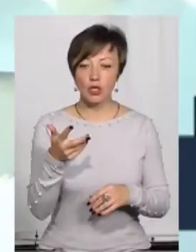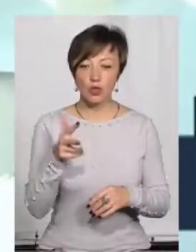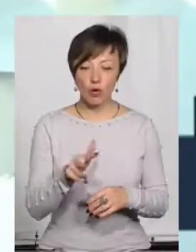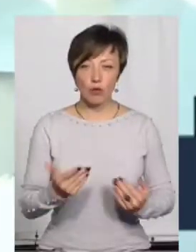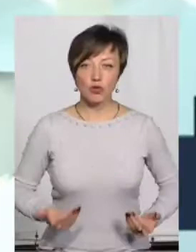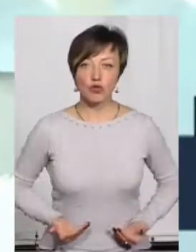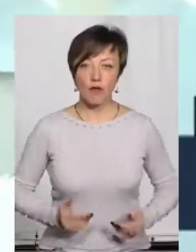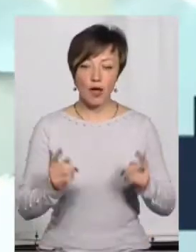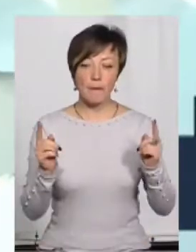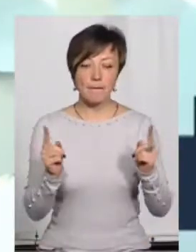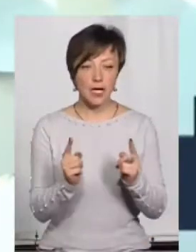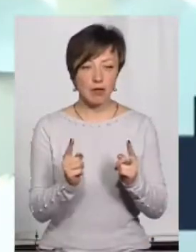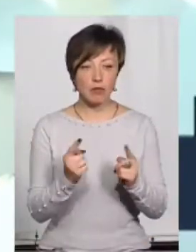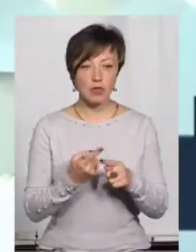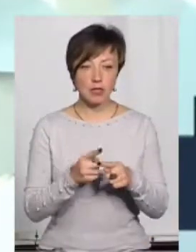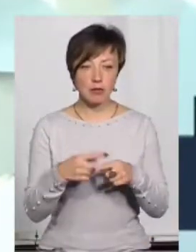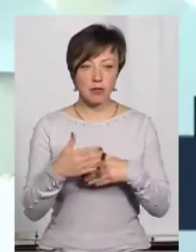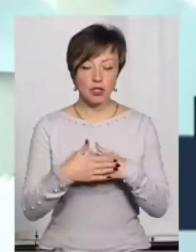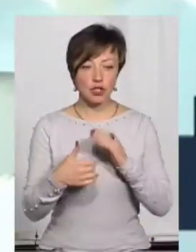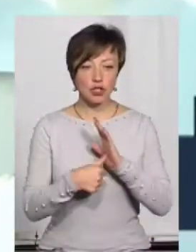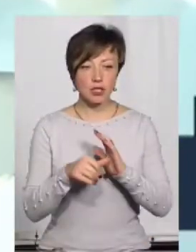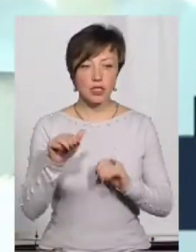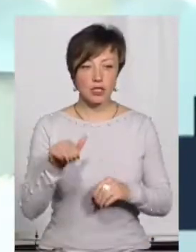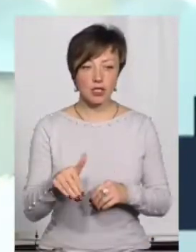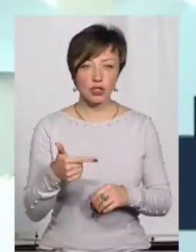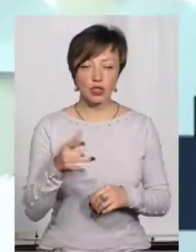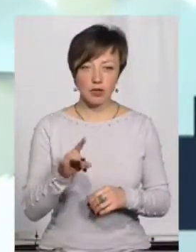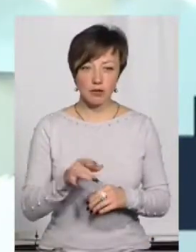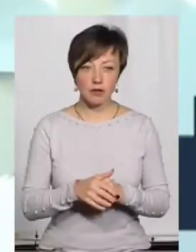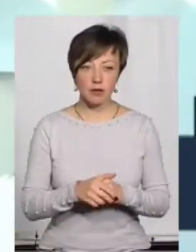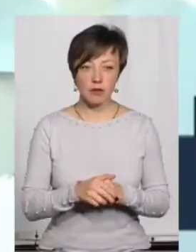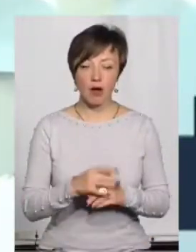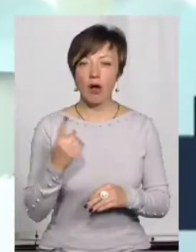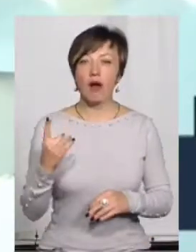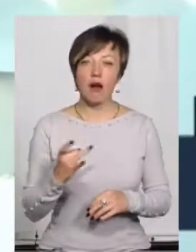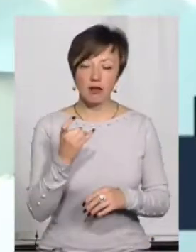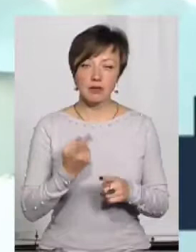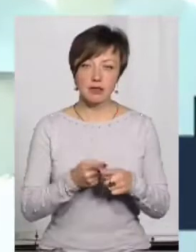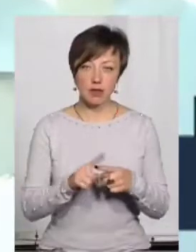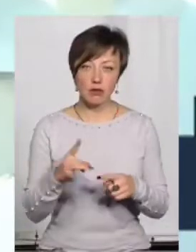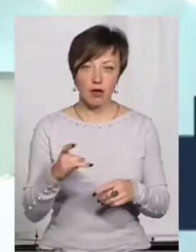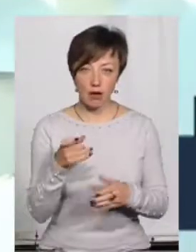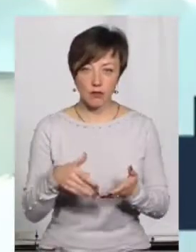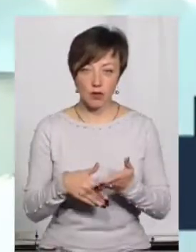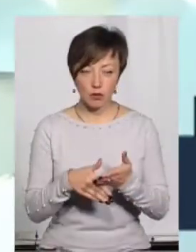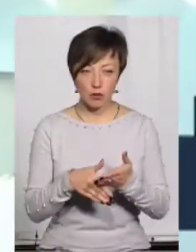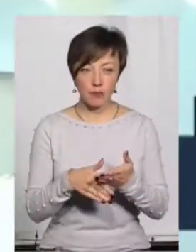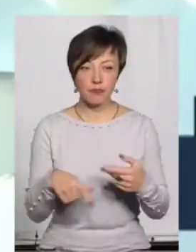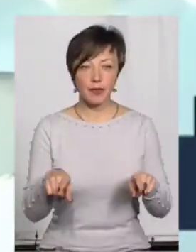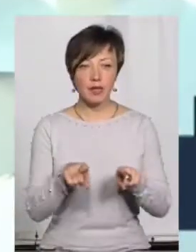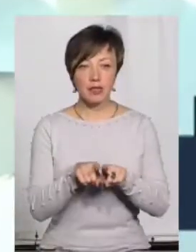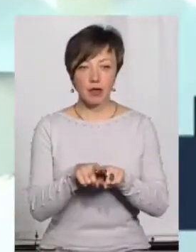прожиткових мінімумів, тобто це приблизно 6 тисяч гривень. Одноразово. Одноразово, так, це одноразова допомога. Ось,